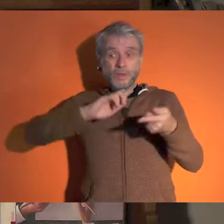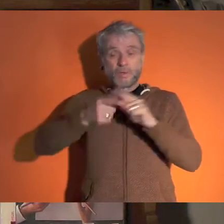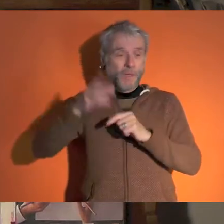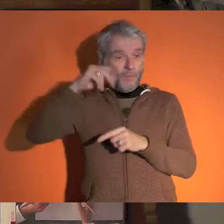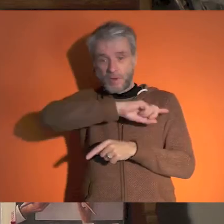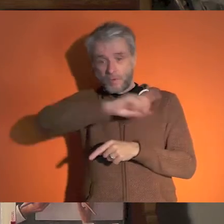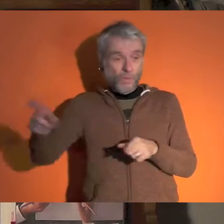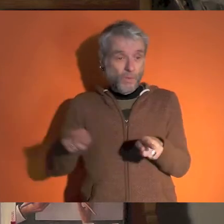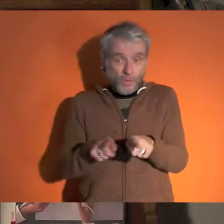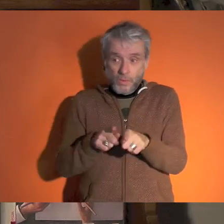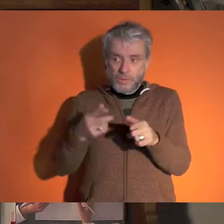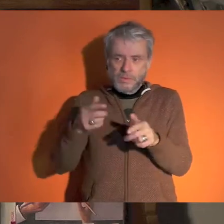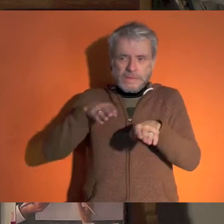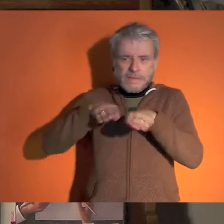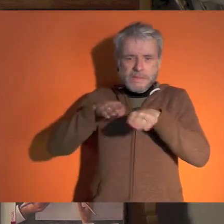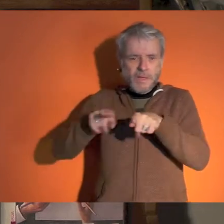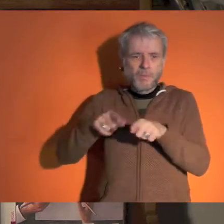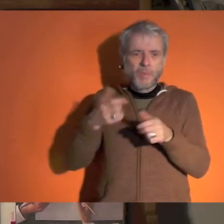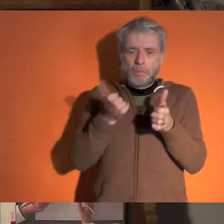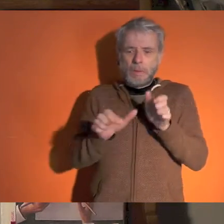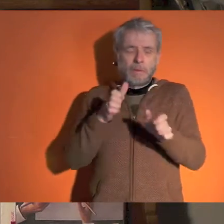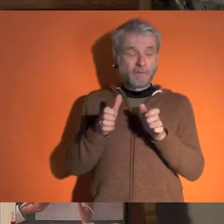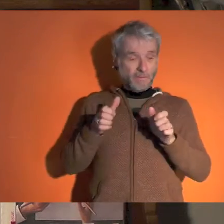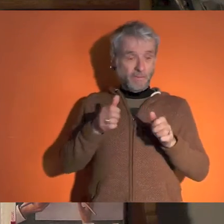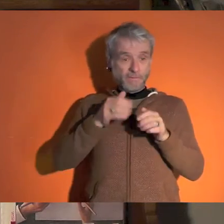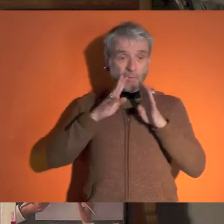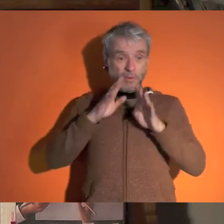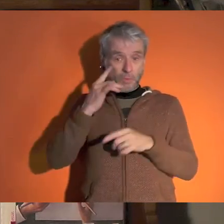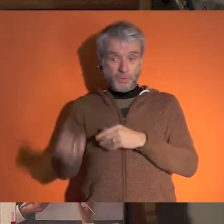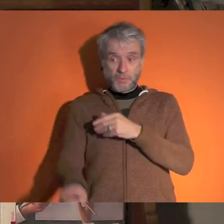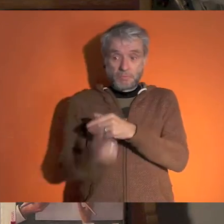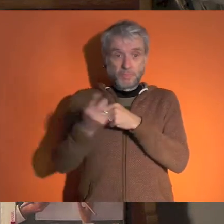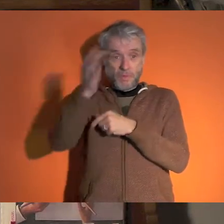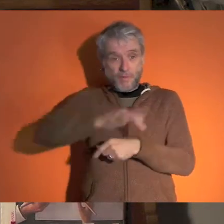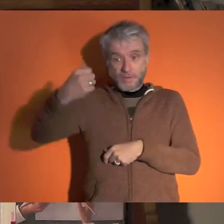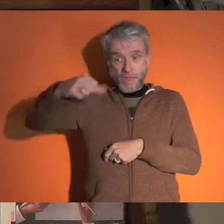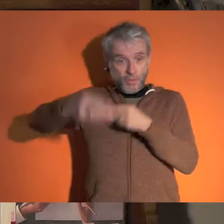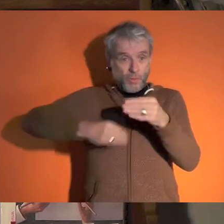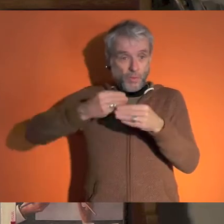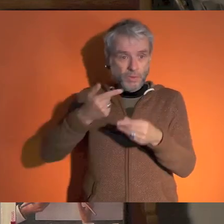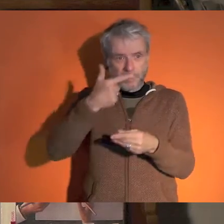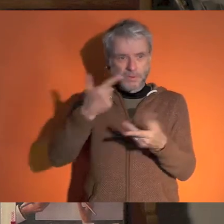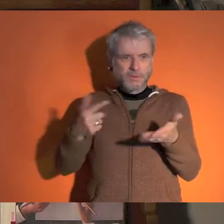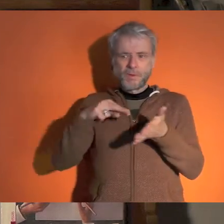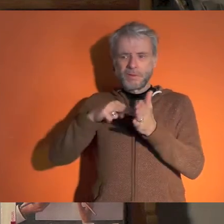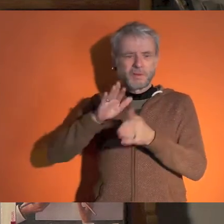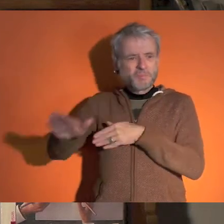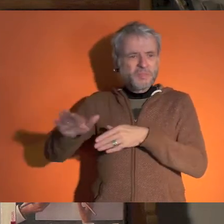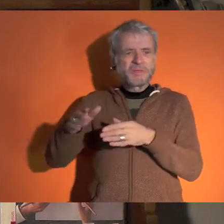transparentes, de déprofessionnaliser la politique, de sortir de systèmes tels que la réserve parlementaire qui sont uniques dans le monde,